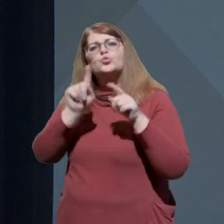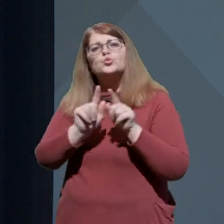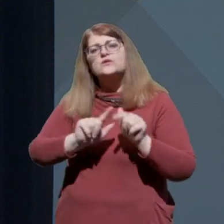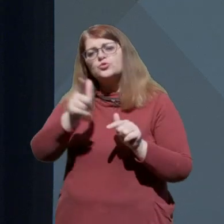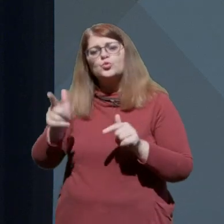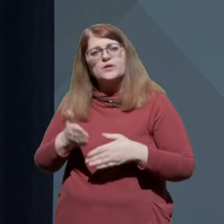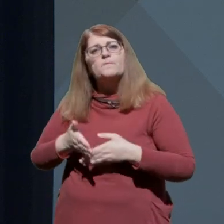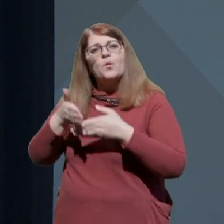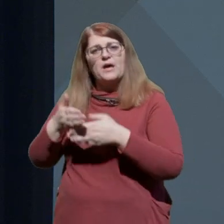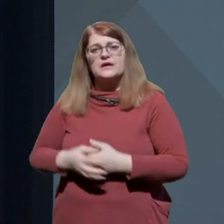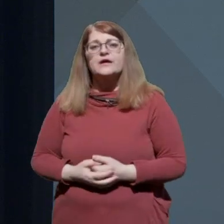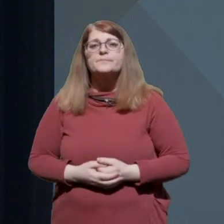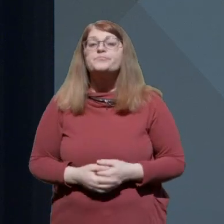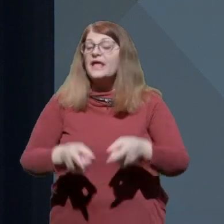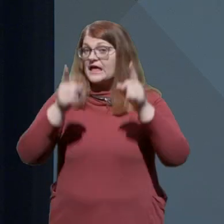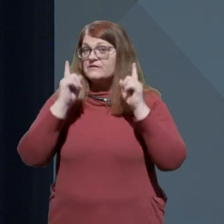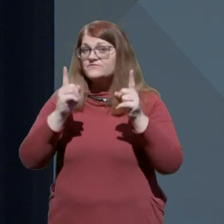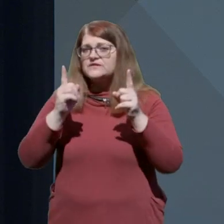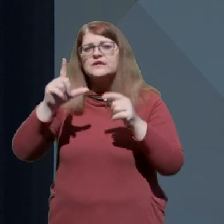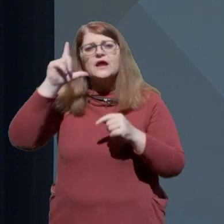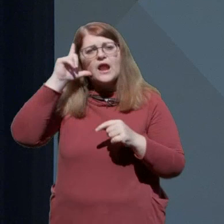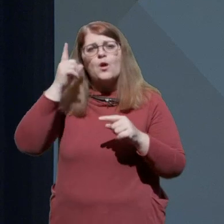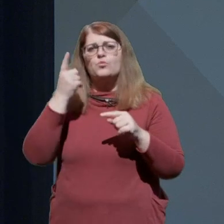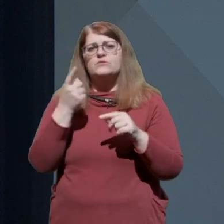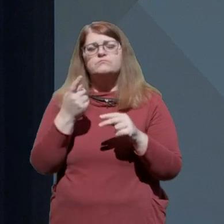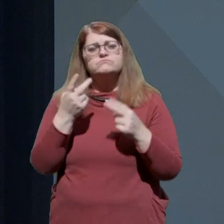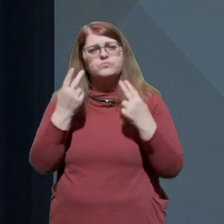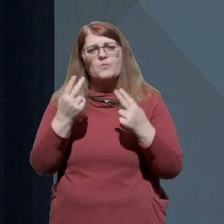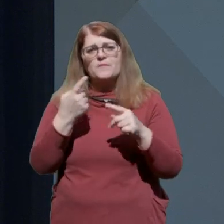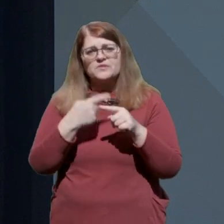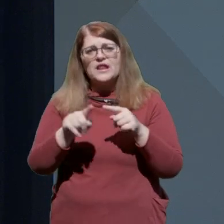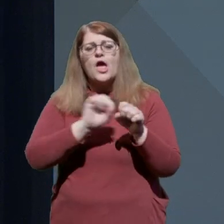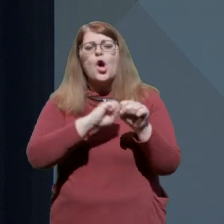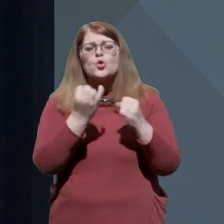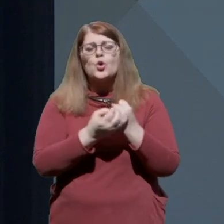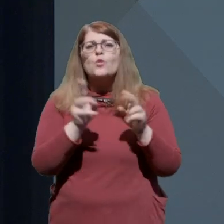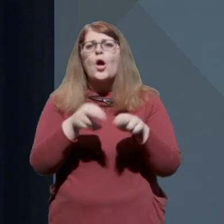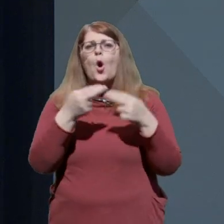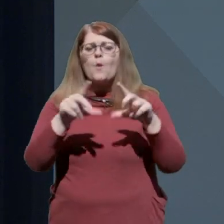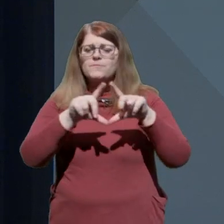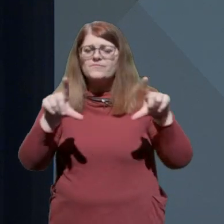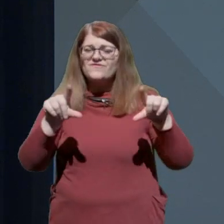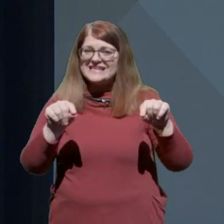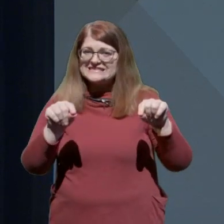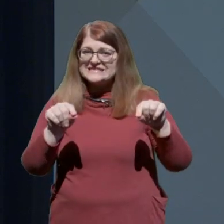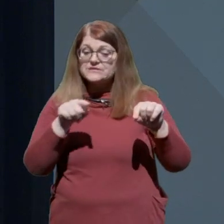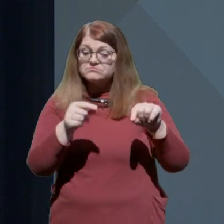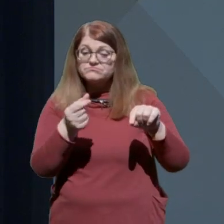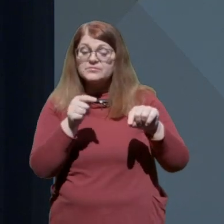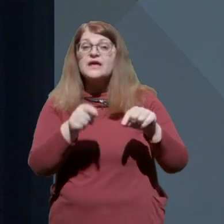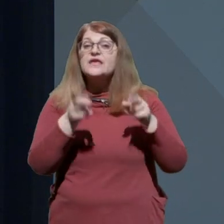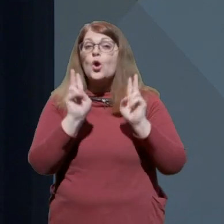pomagajo. Vendar ključni instrument, tako imenovana koronobveznica, ki bi omogočil